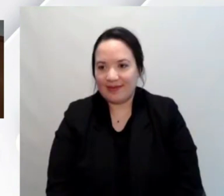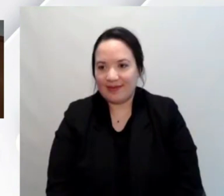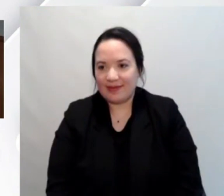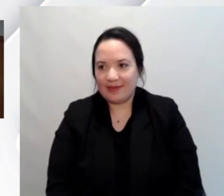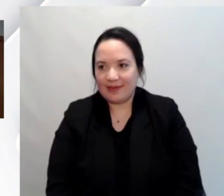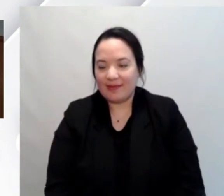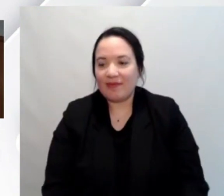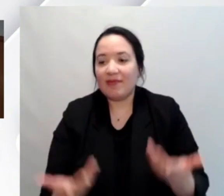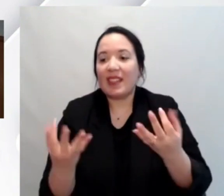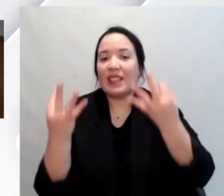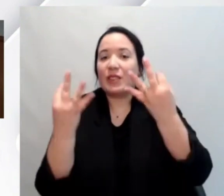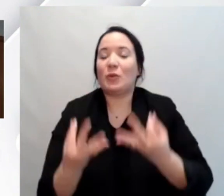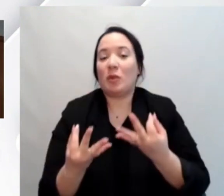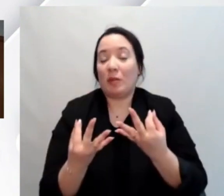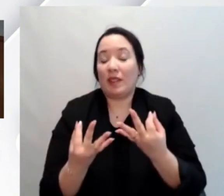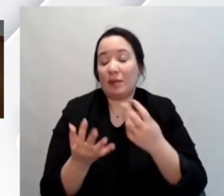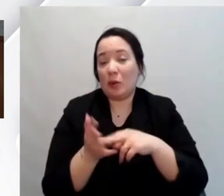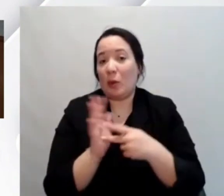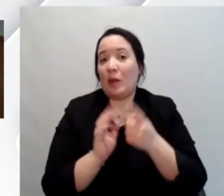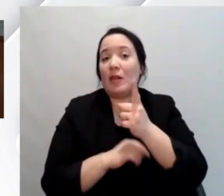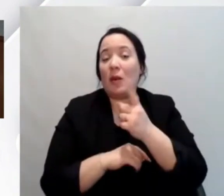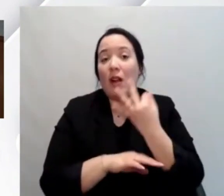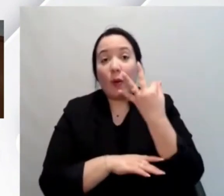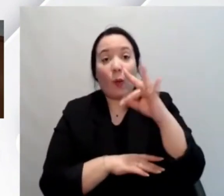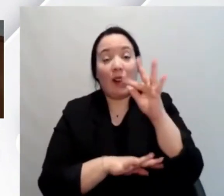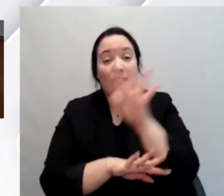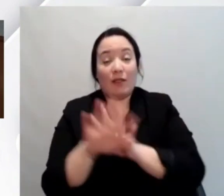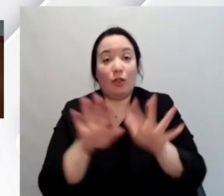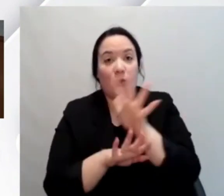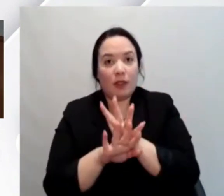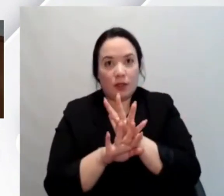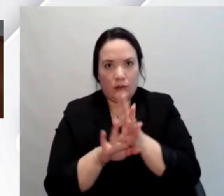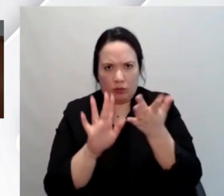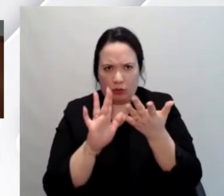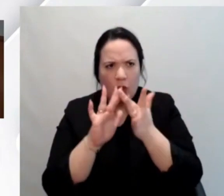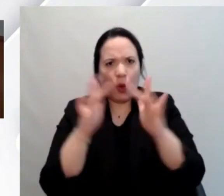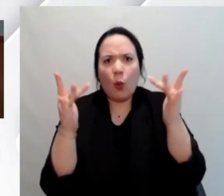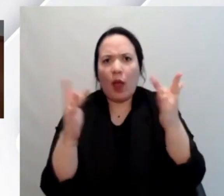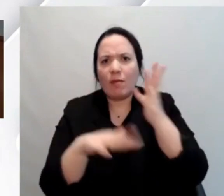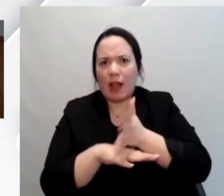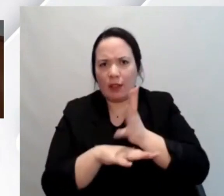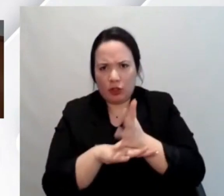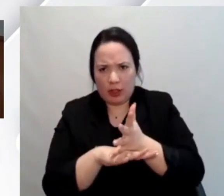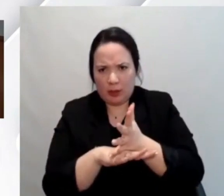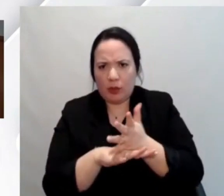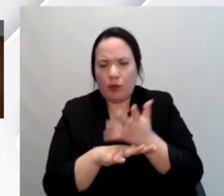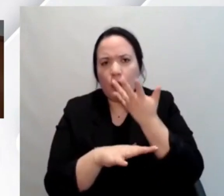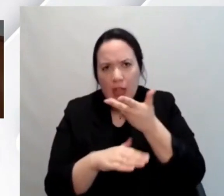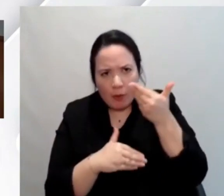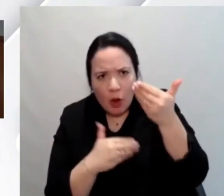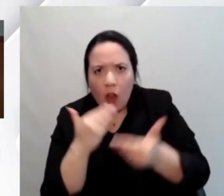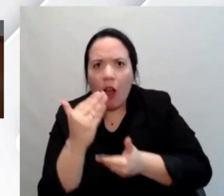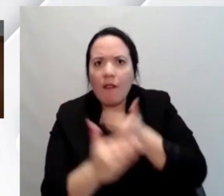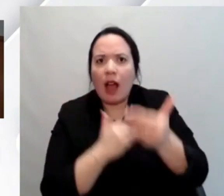dell'informazione ossia web accessibile è stato è ancora abbiamo l'intenzione di portarlo avanti